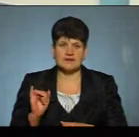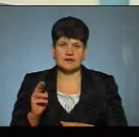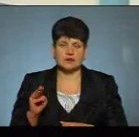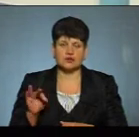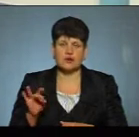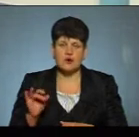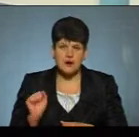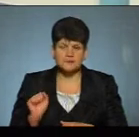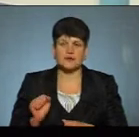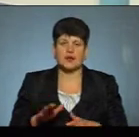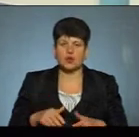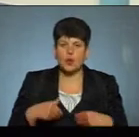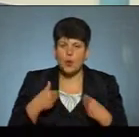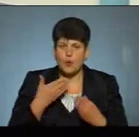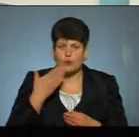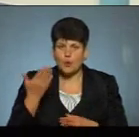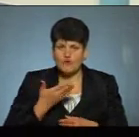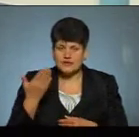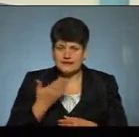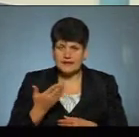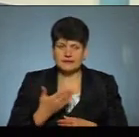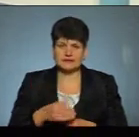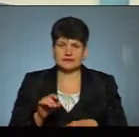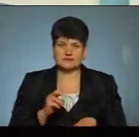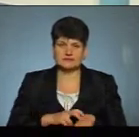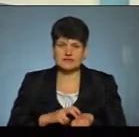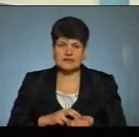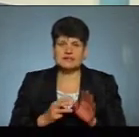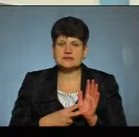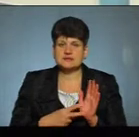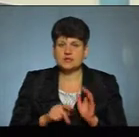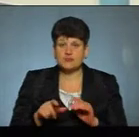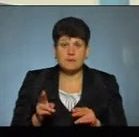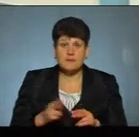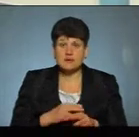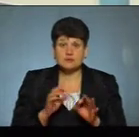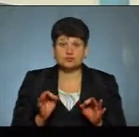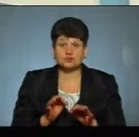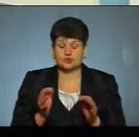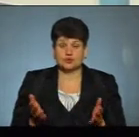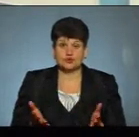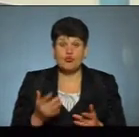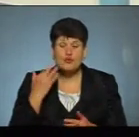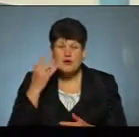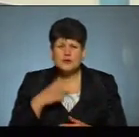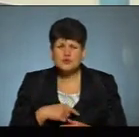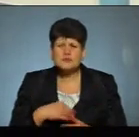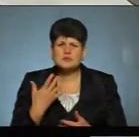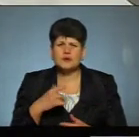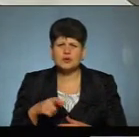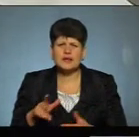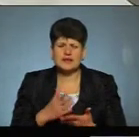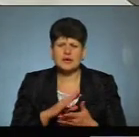Доповідали епідеміологи, 70 чоловік з тих, що в нас хворі, без будь-яких симптомів. Уявліть собі, скільки людей є хворих